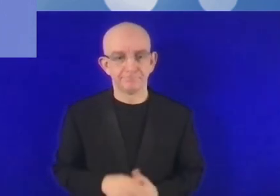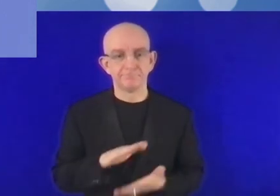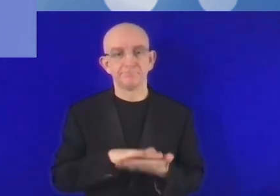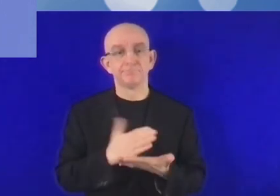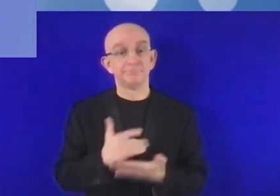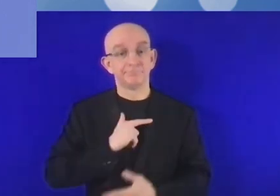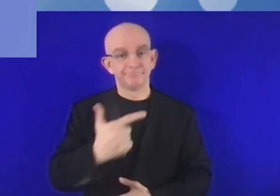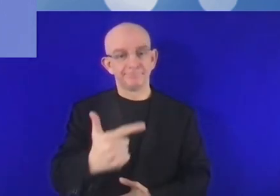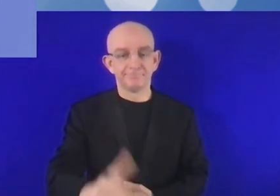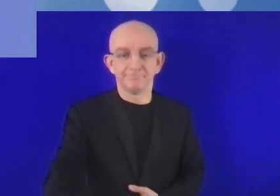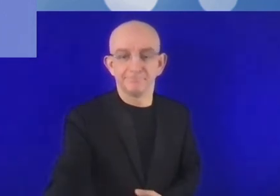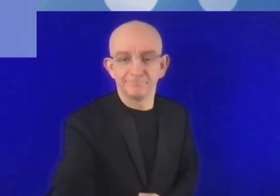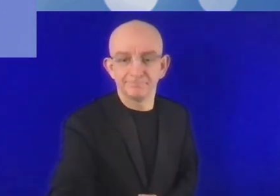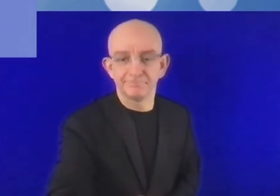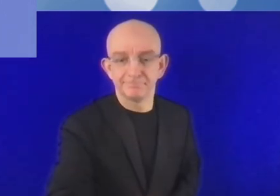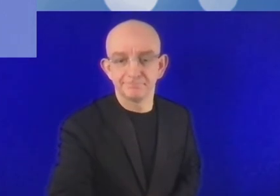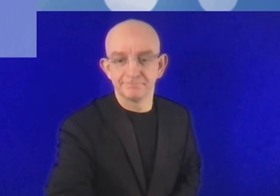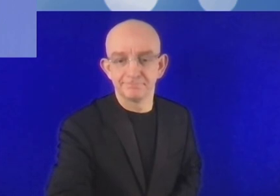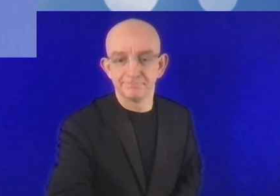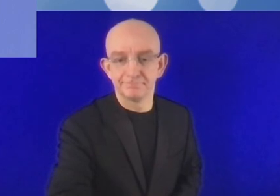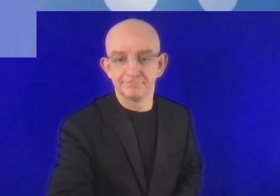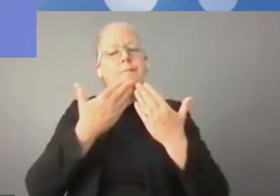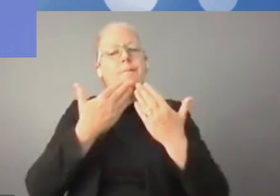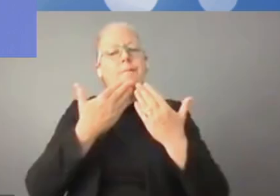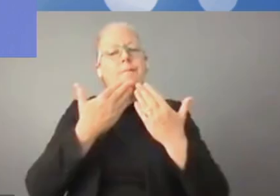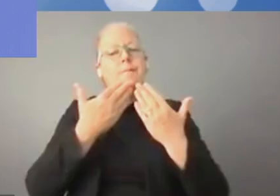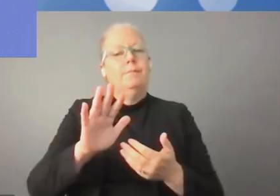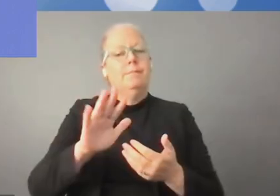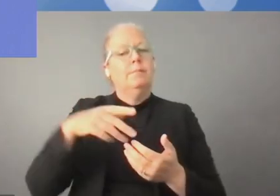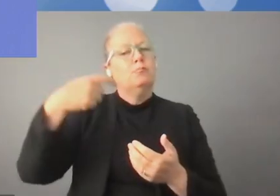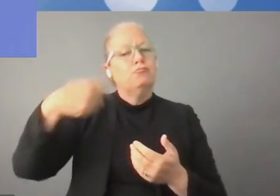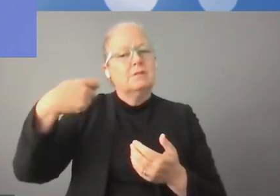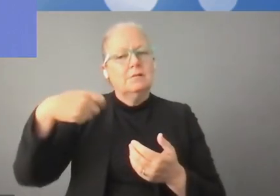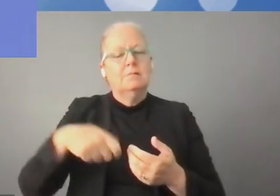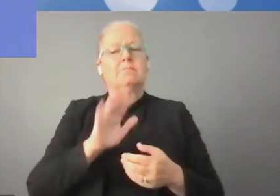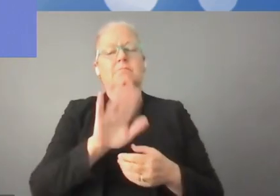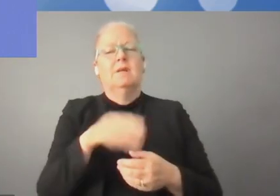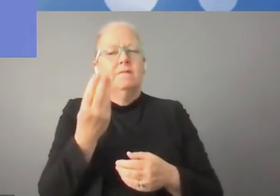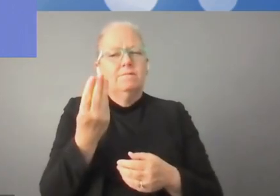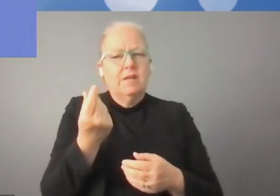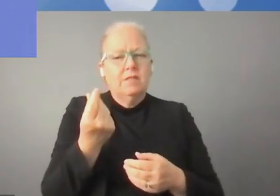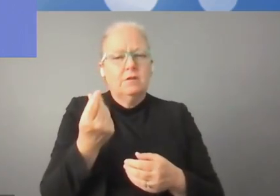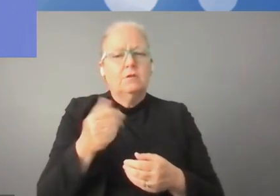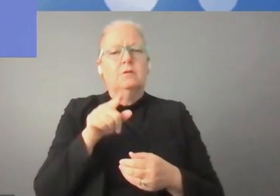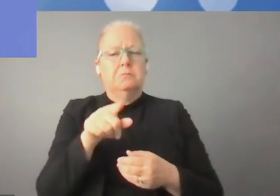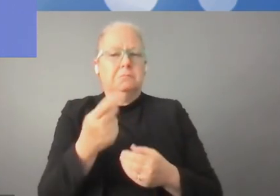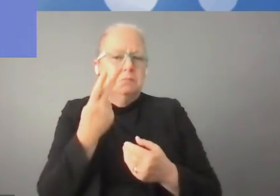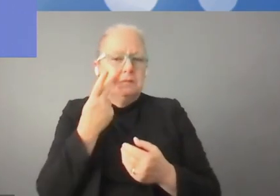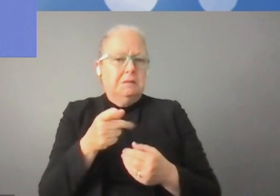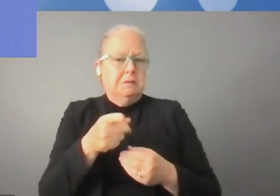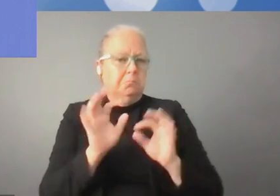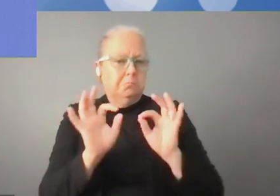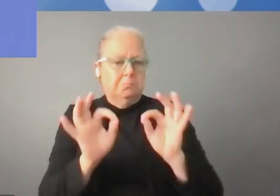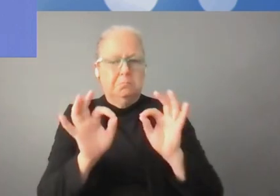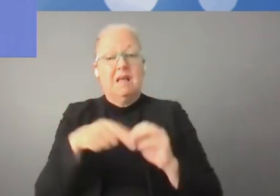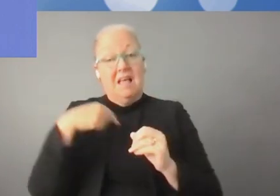entre certains secteurs et entre certains pays. Merci beaucoup. Merci, Madame, pour votre point de vue. C'était le point de vue, je le rappelle, de la Banque européenne de développement. Nous avons